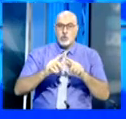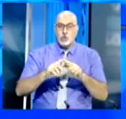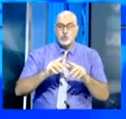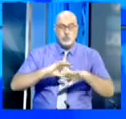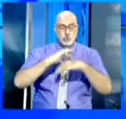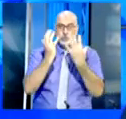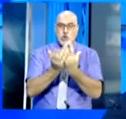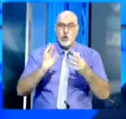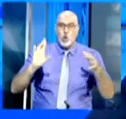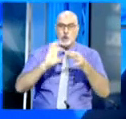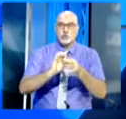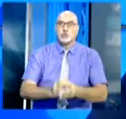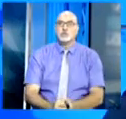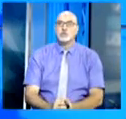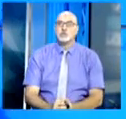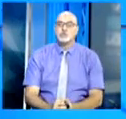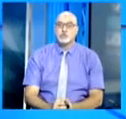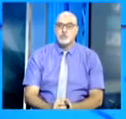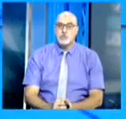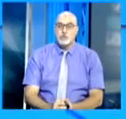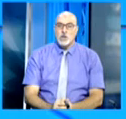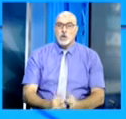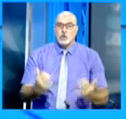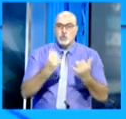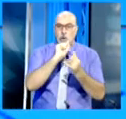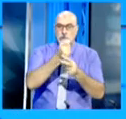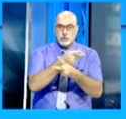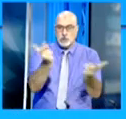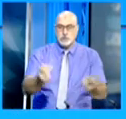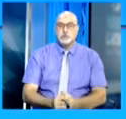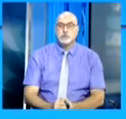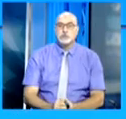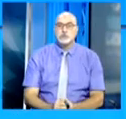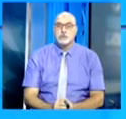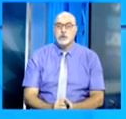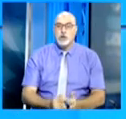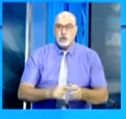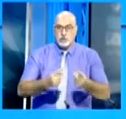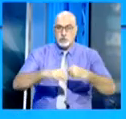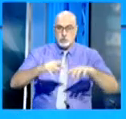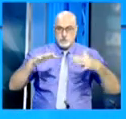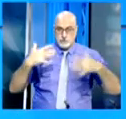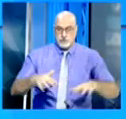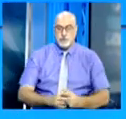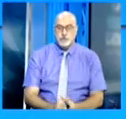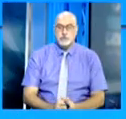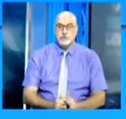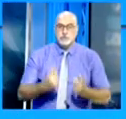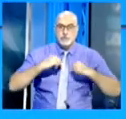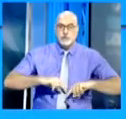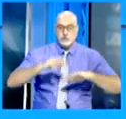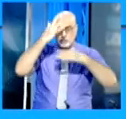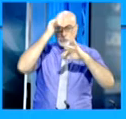العلاقات وخلال مؤتمر صحفي مشترك في ختام المشاورات أكد أحمد عطاف